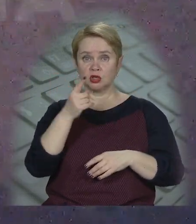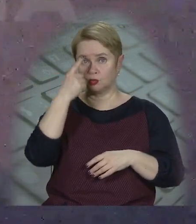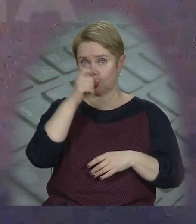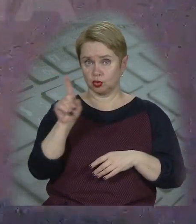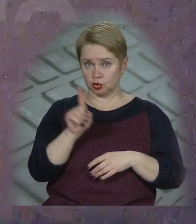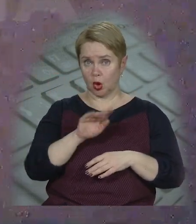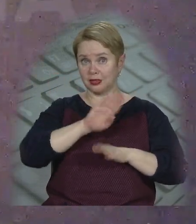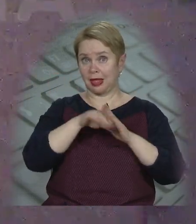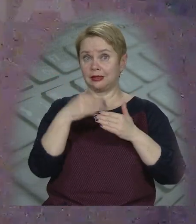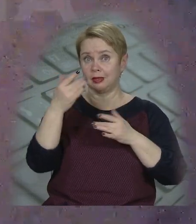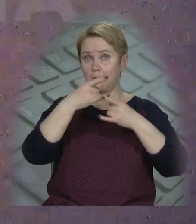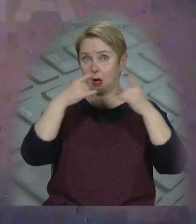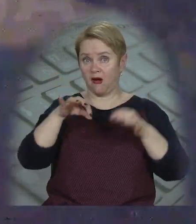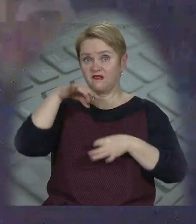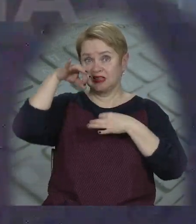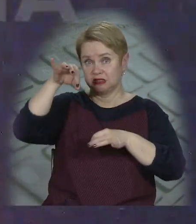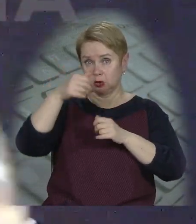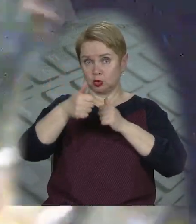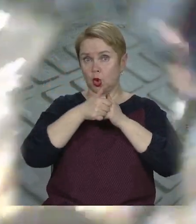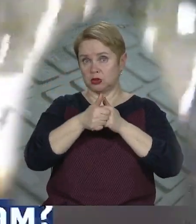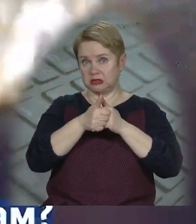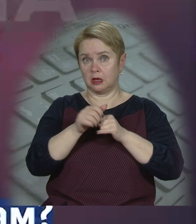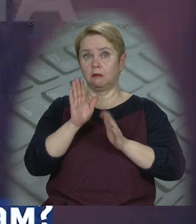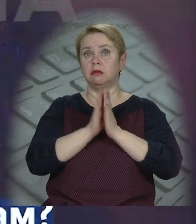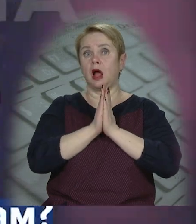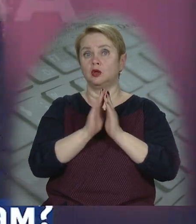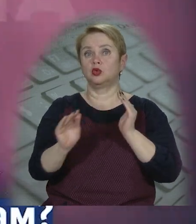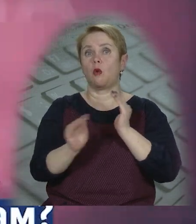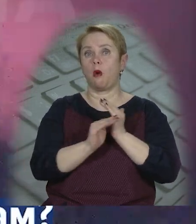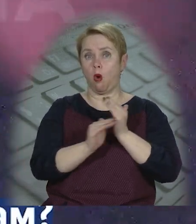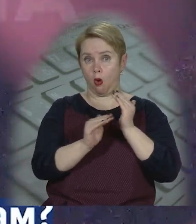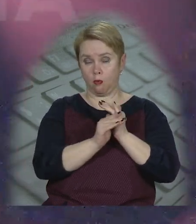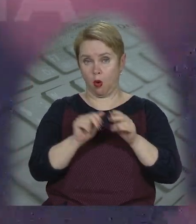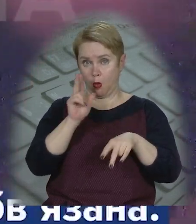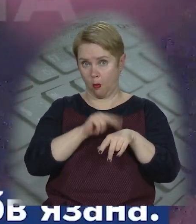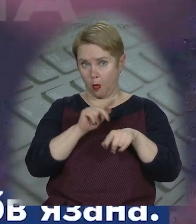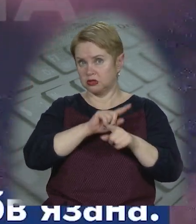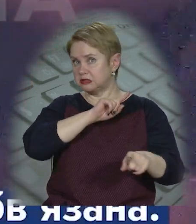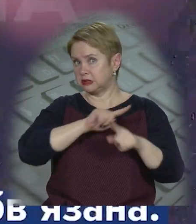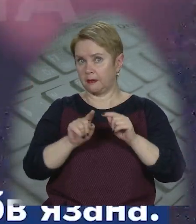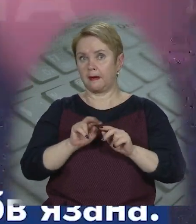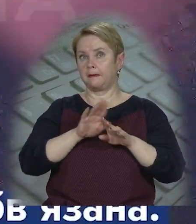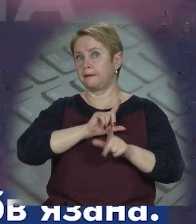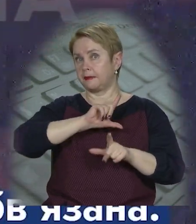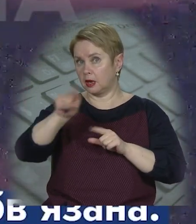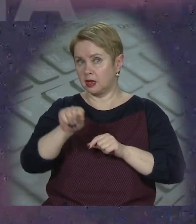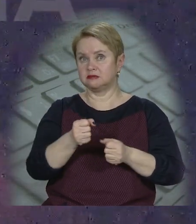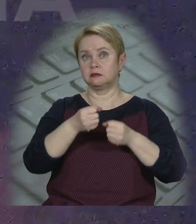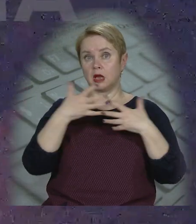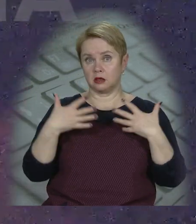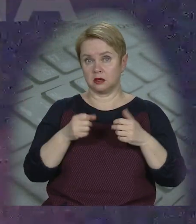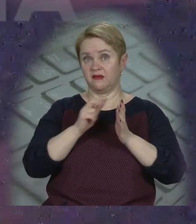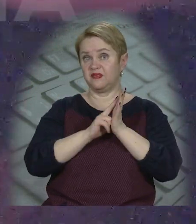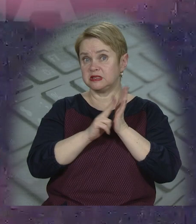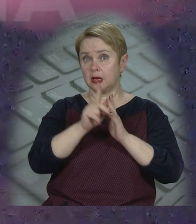жінка з повідомленням, що над її балконом висить сусідка і благає по допомогу. Поліцейські терміново прибули на виклик і з